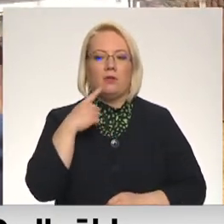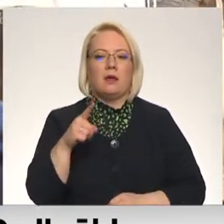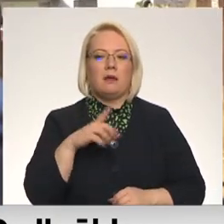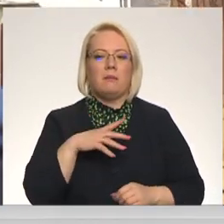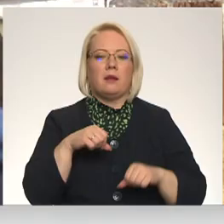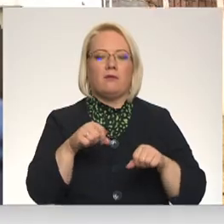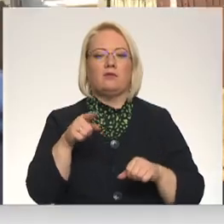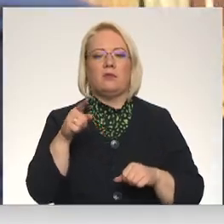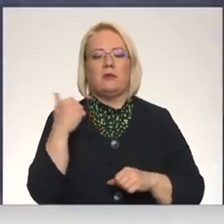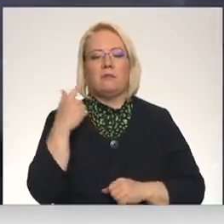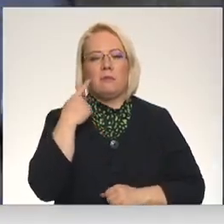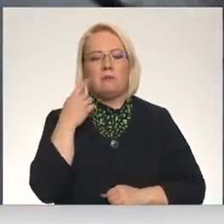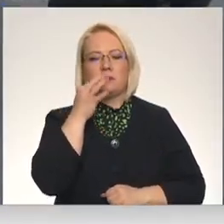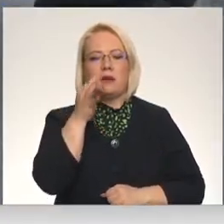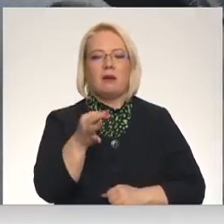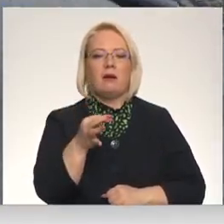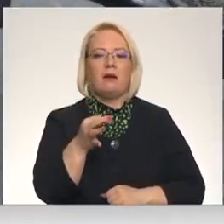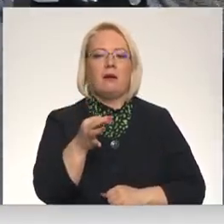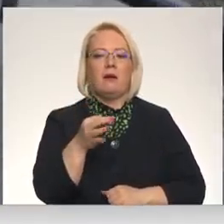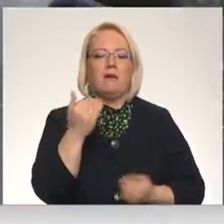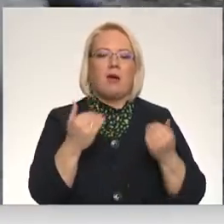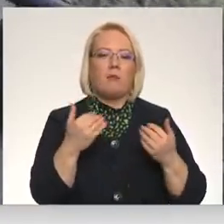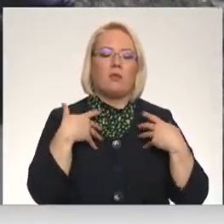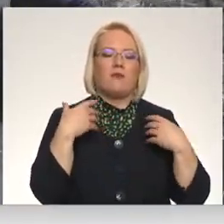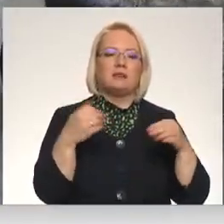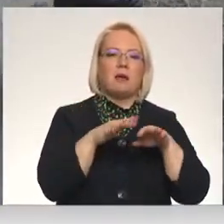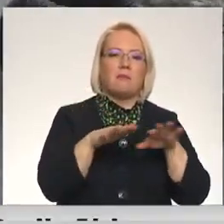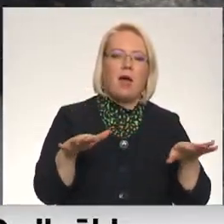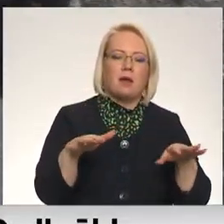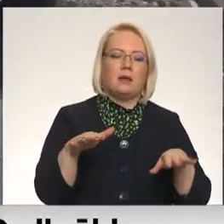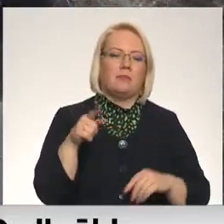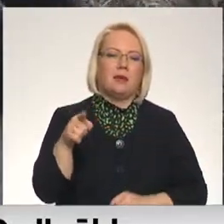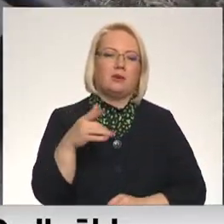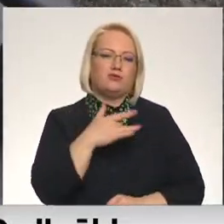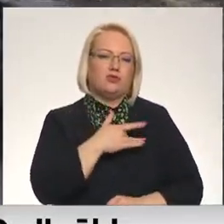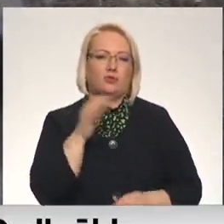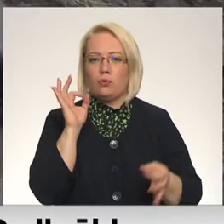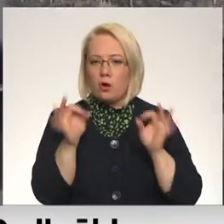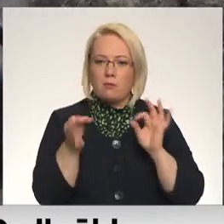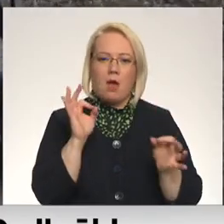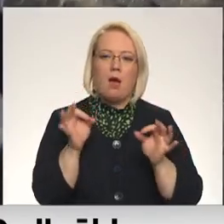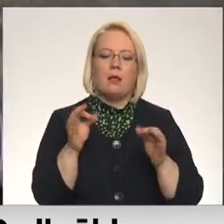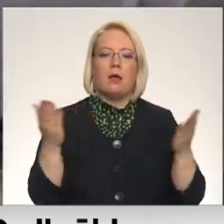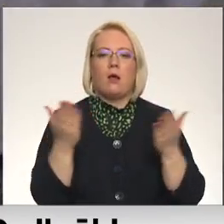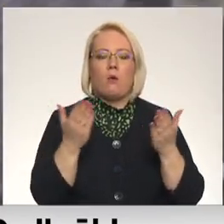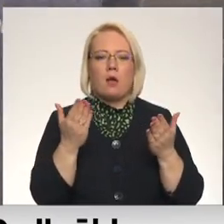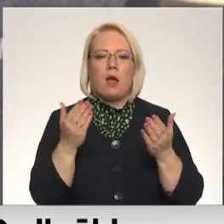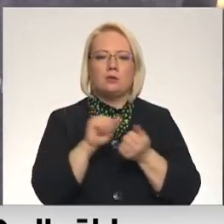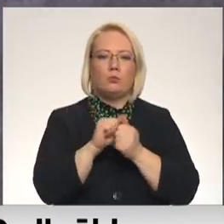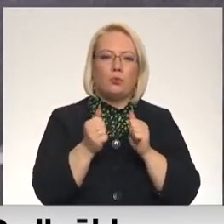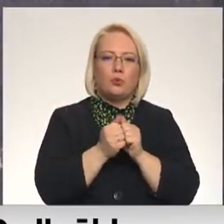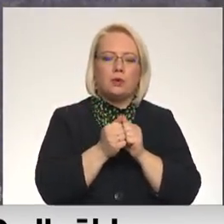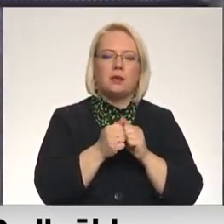varbūt veseliem bērniem liktos normāli, kaut kāds bruģīts vai kas,